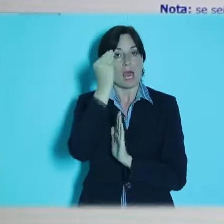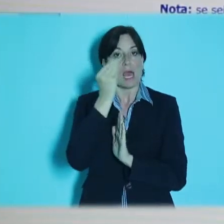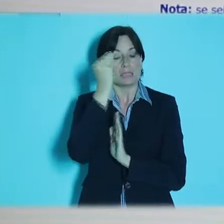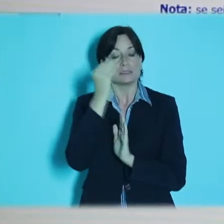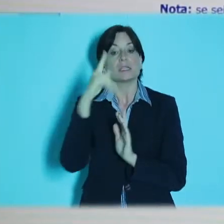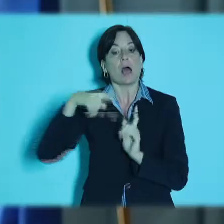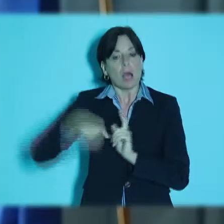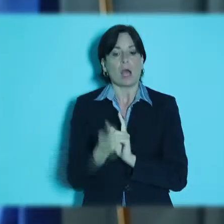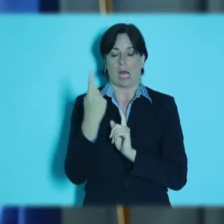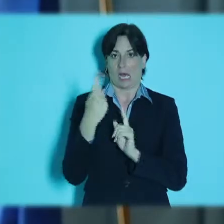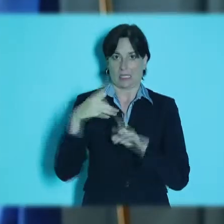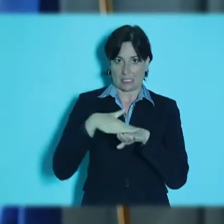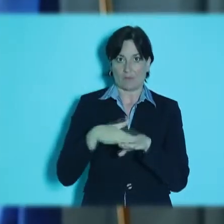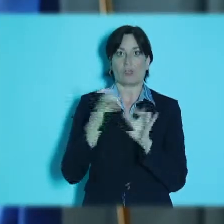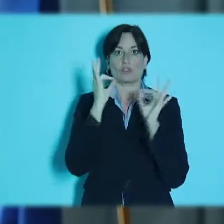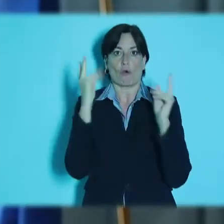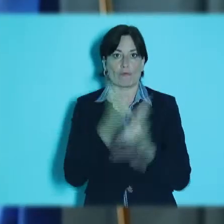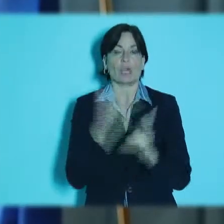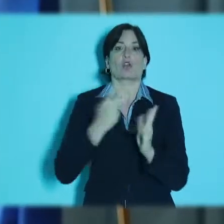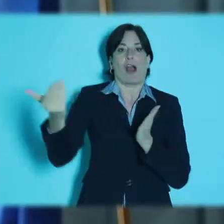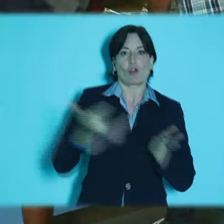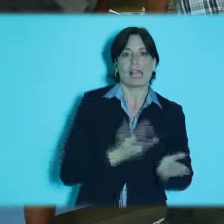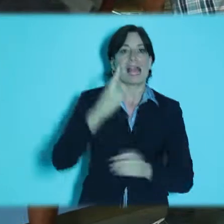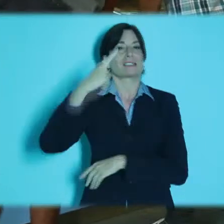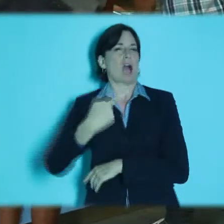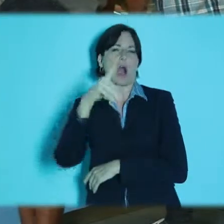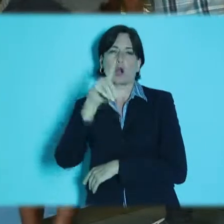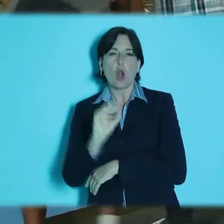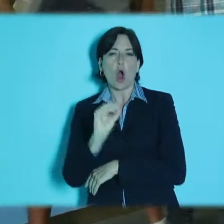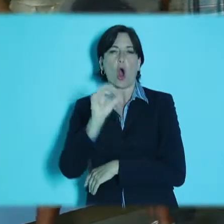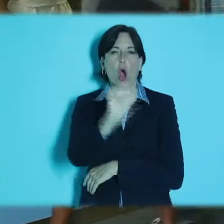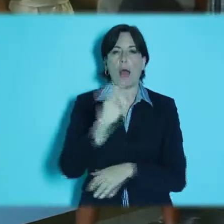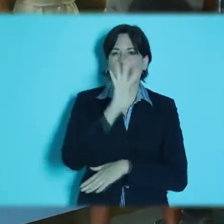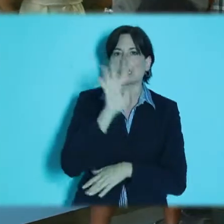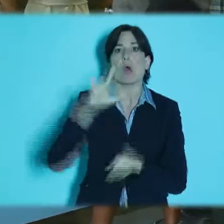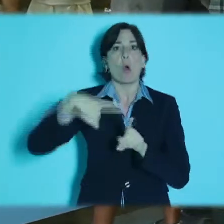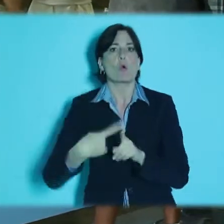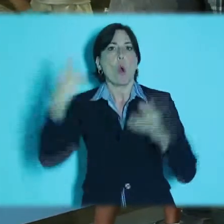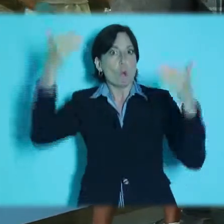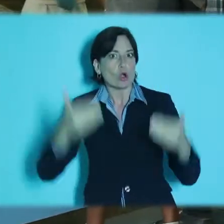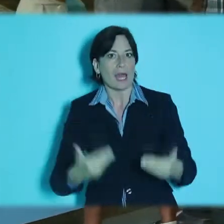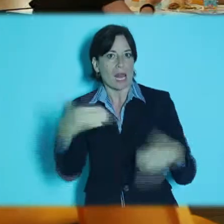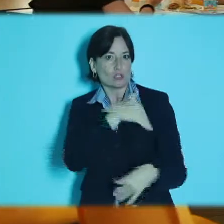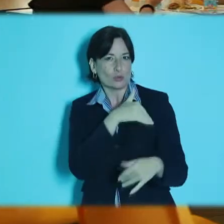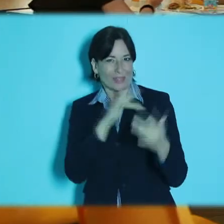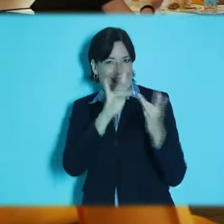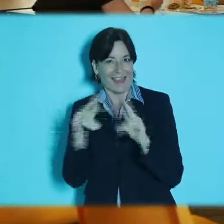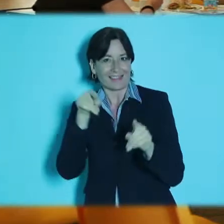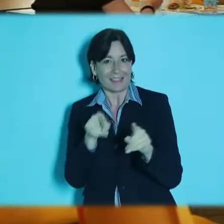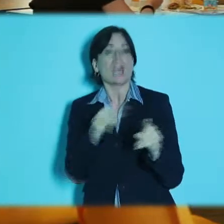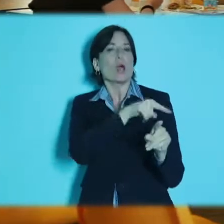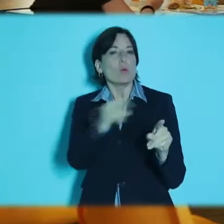servizio di accoglienza, dal GLOA al portale dello studente e così via, che migliora le